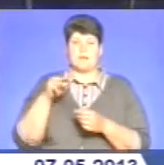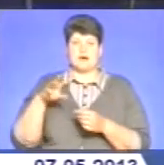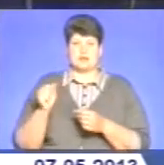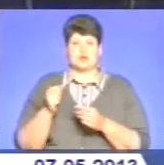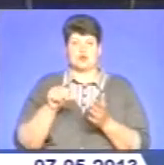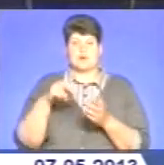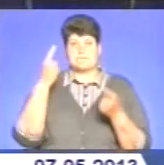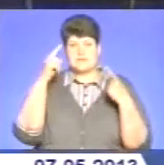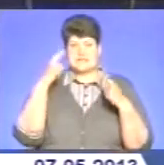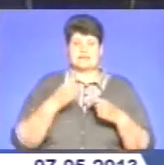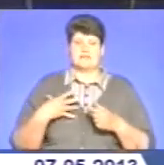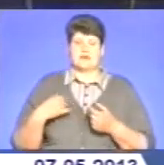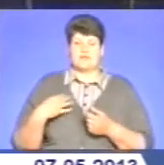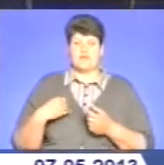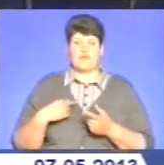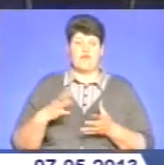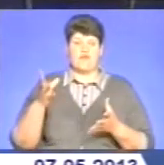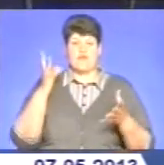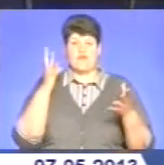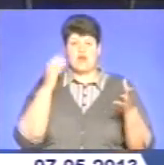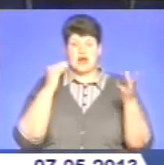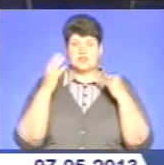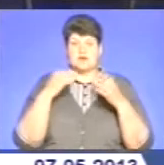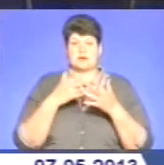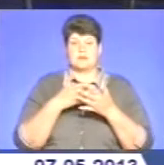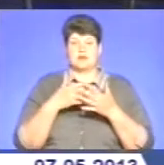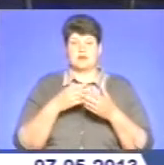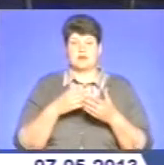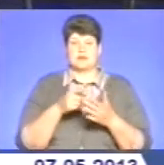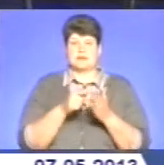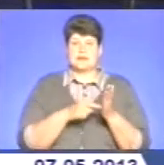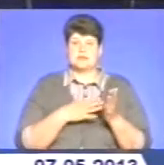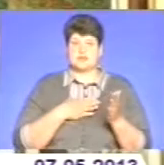Львівщини. Враженнями від експозиції діляться наші кореспонденти.